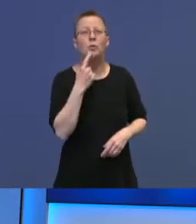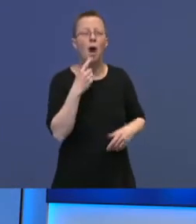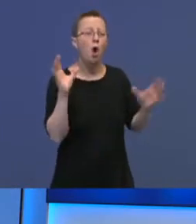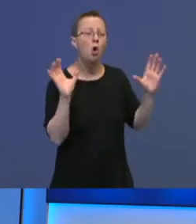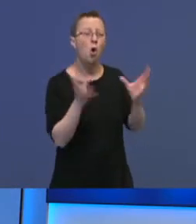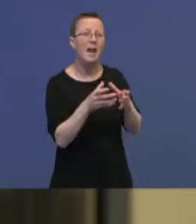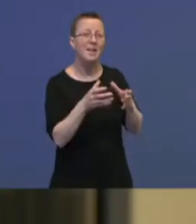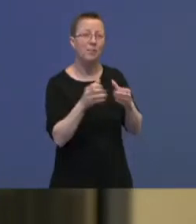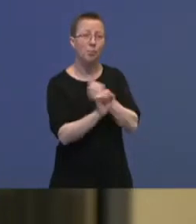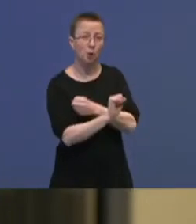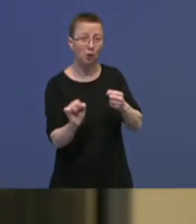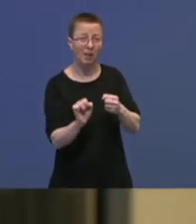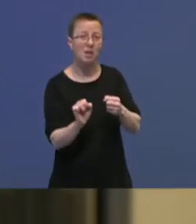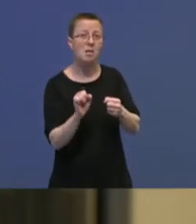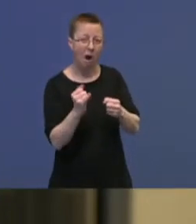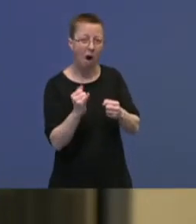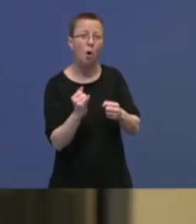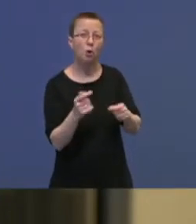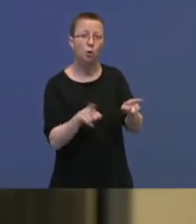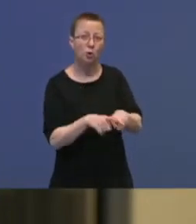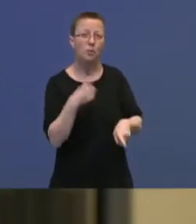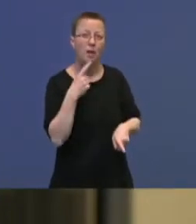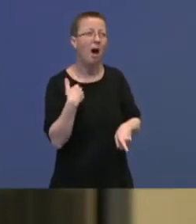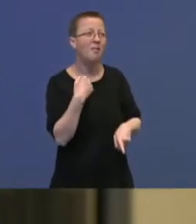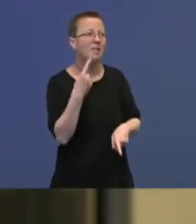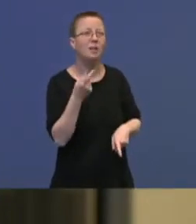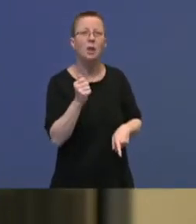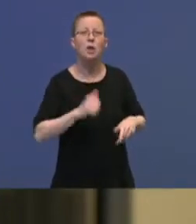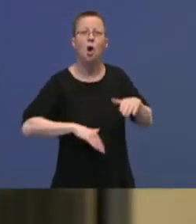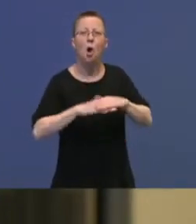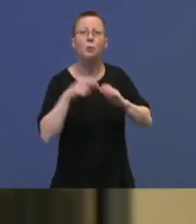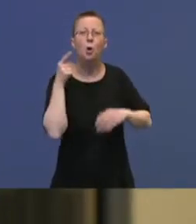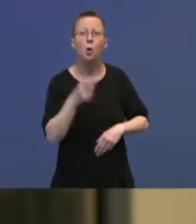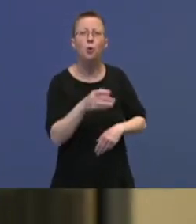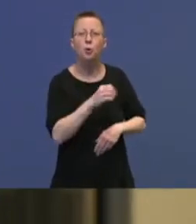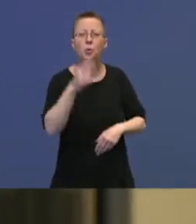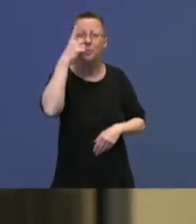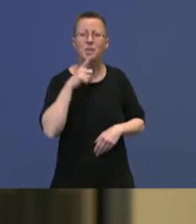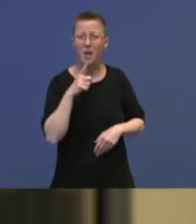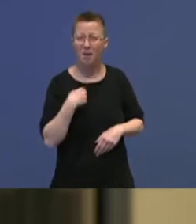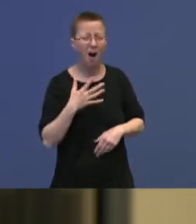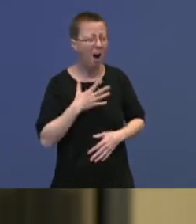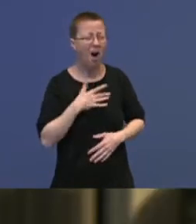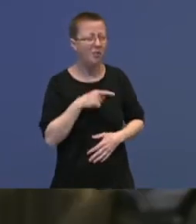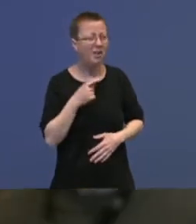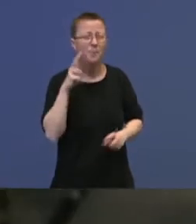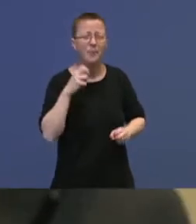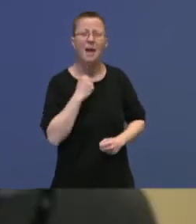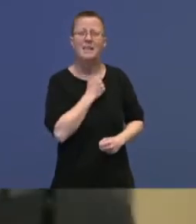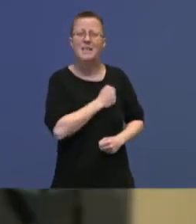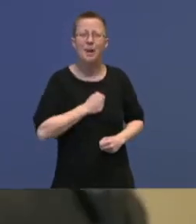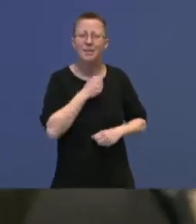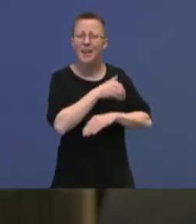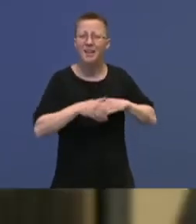som gjelder, og som nevnt, det har vært anslått opp mot 100 000. Finnes det noen smertegrenser for hvor mange Norge kan ta imot, eller